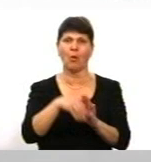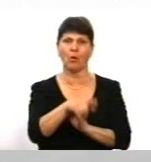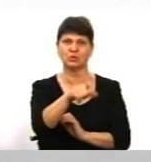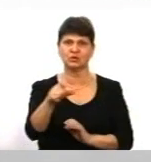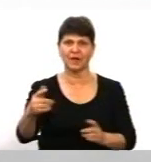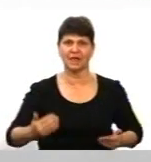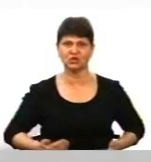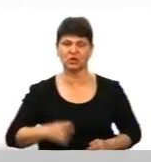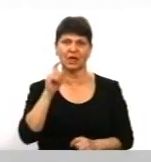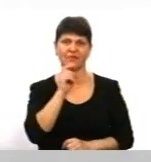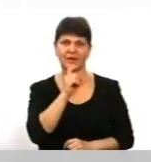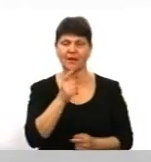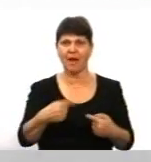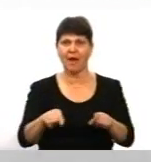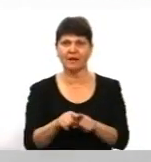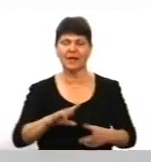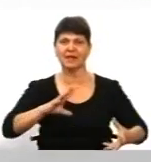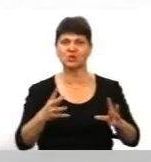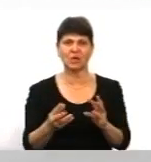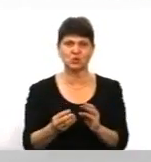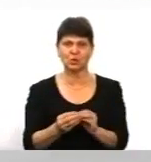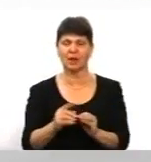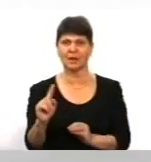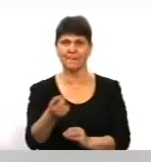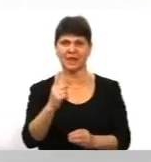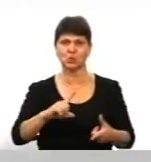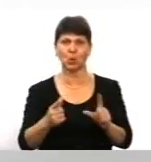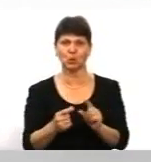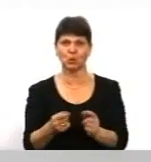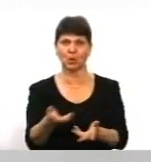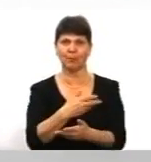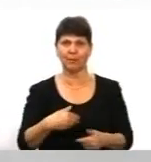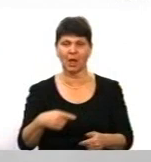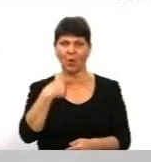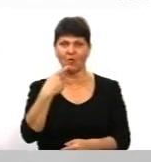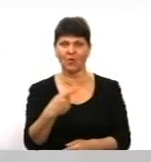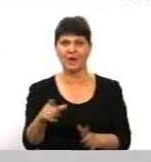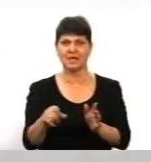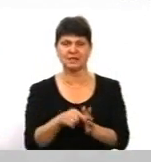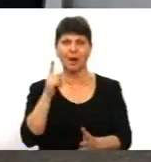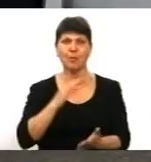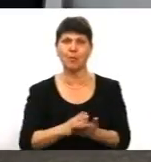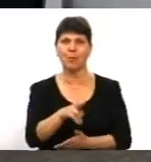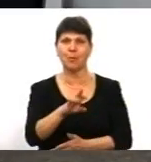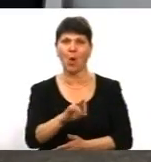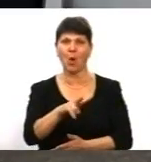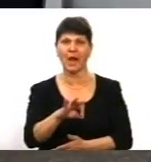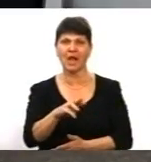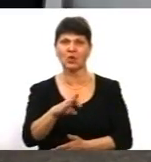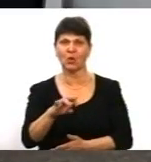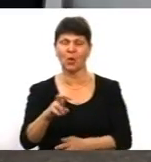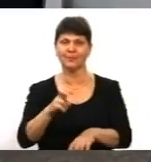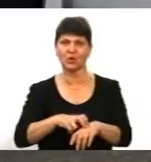Вінниччини, а також про результати першого туру, ми говоримо сьогодні із політологом, доцентом